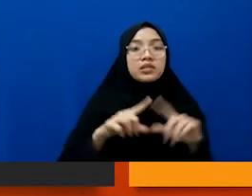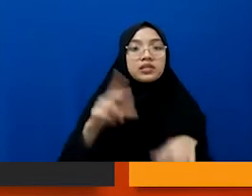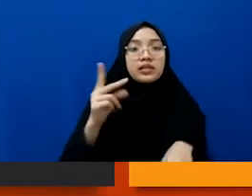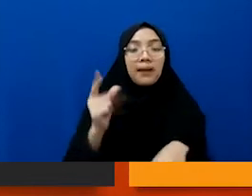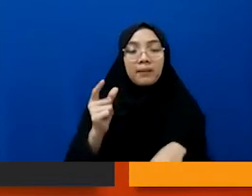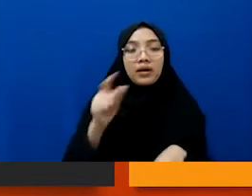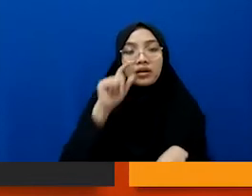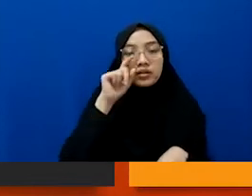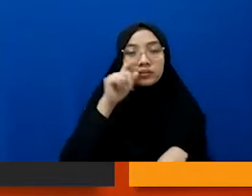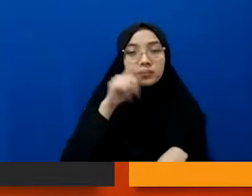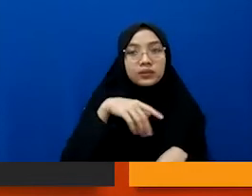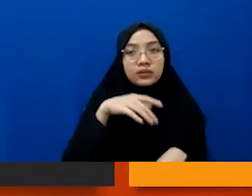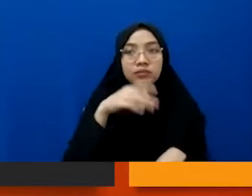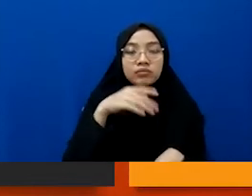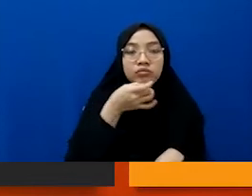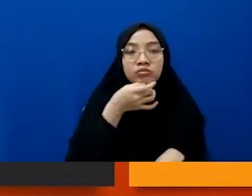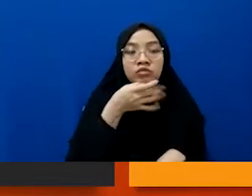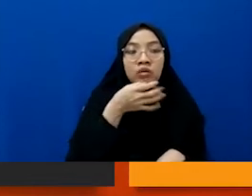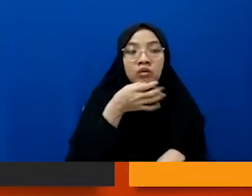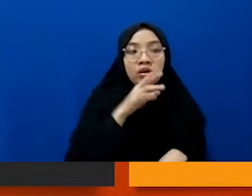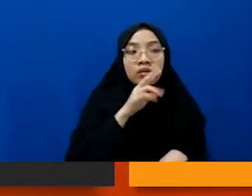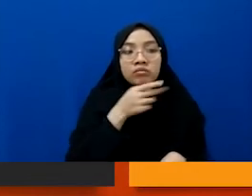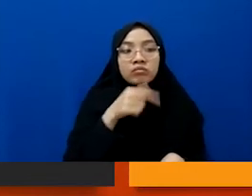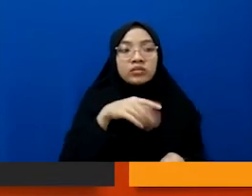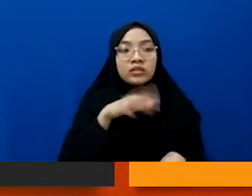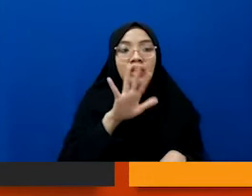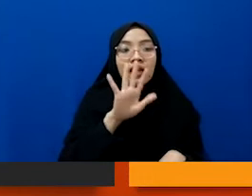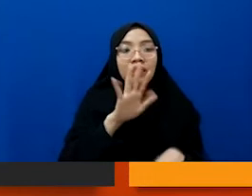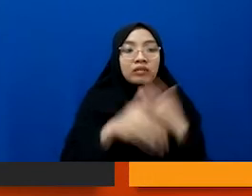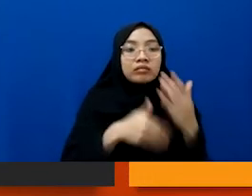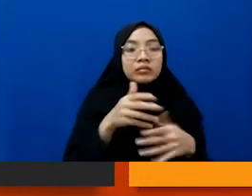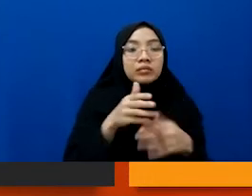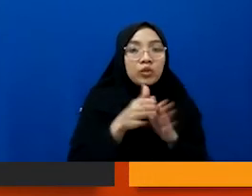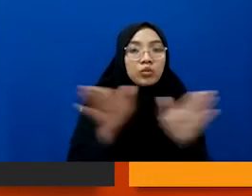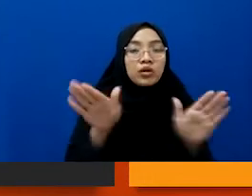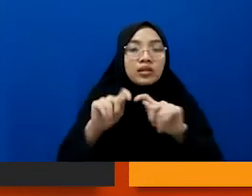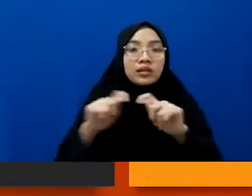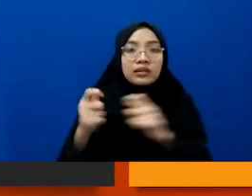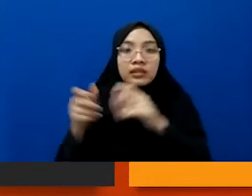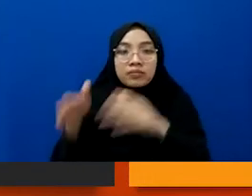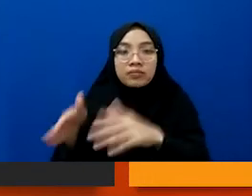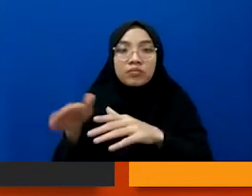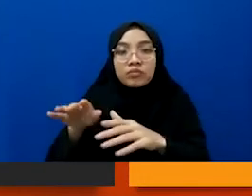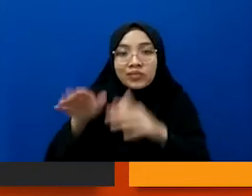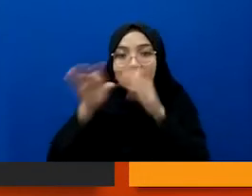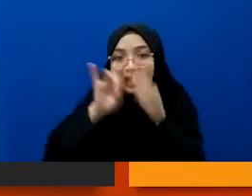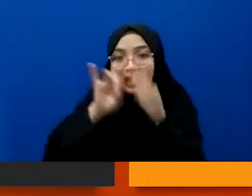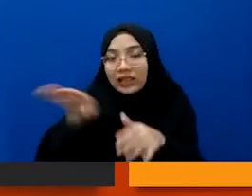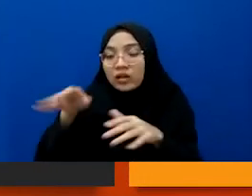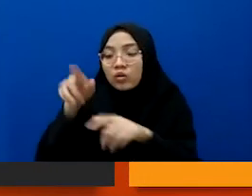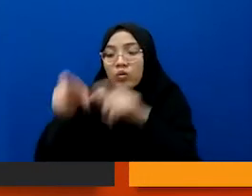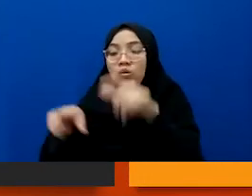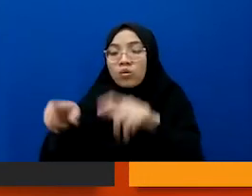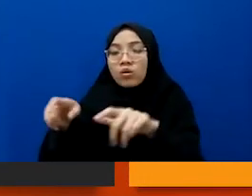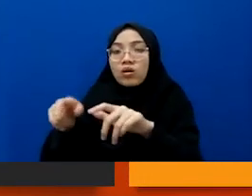nanti ketika melakukan konfirmasi jadi dia akan terbuka gitu kan ada tim ada tim lain gitu kan ada orang atau